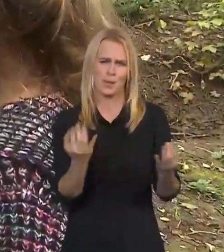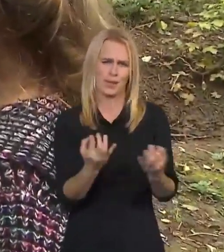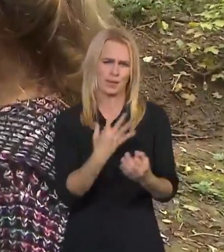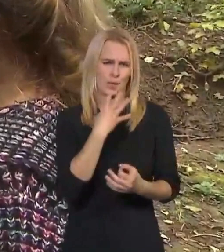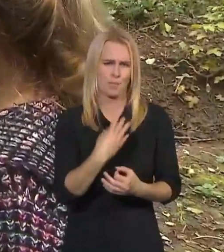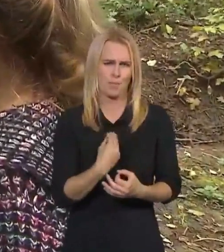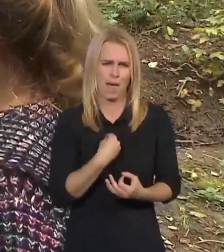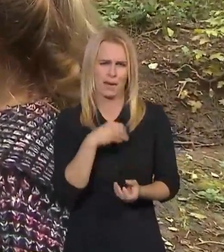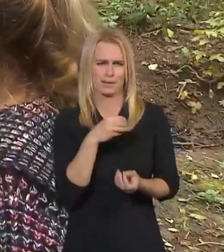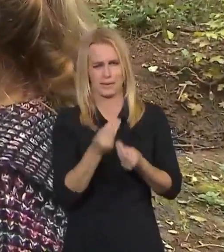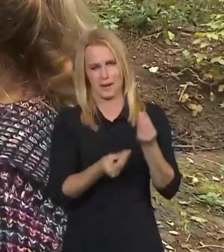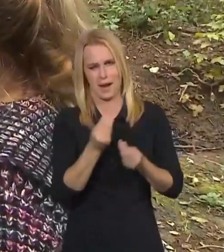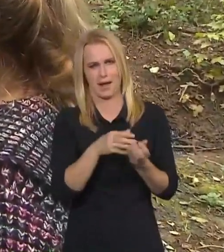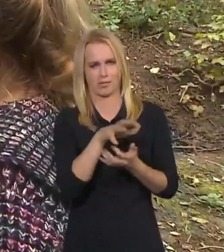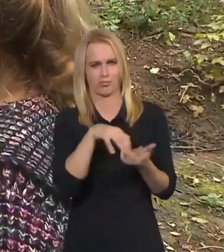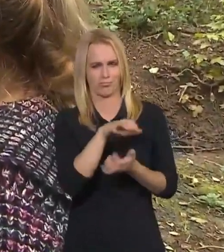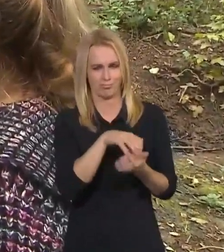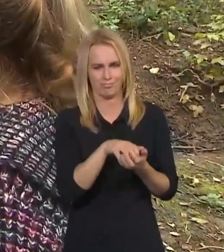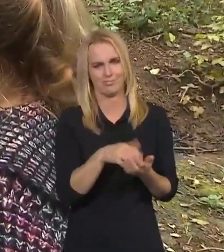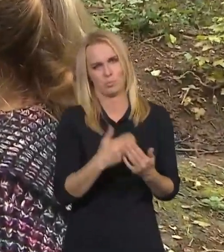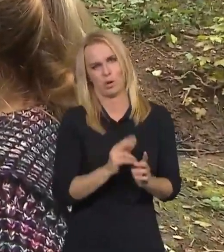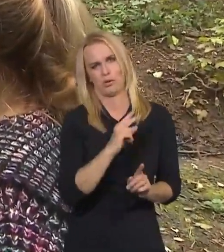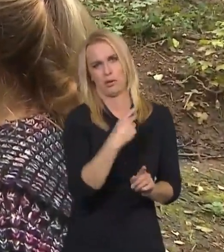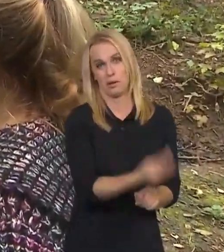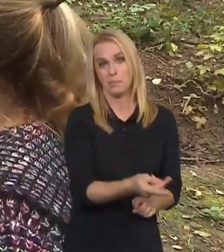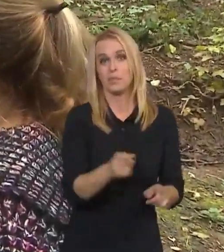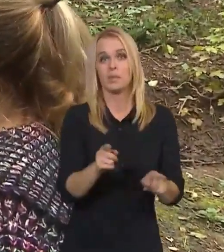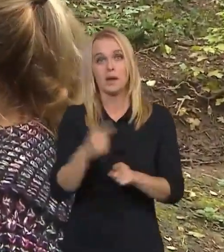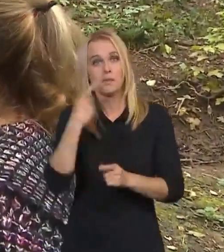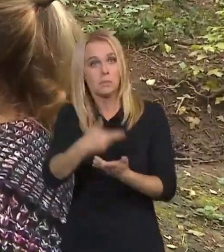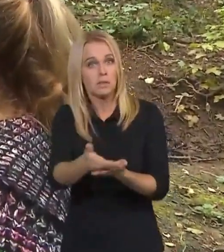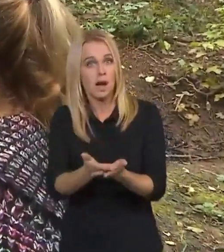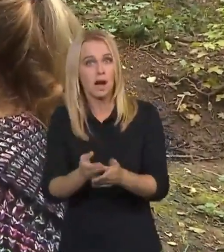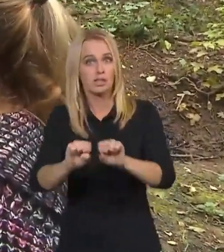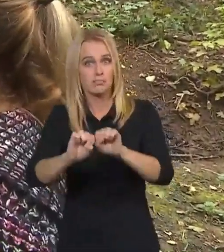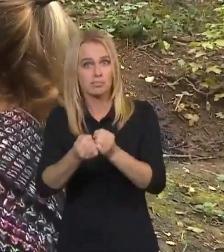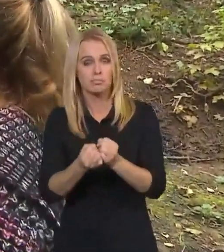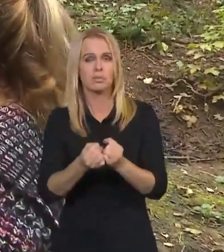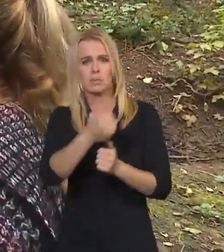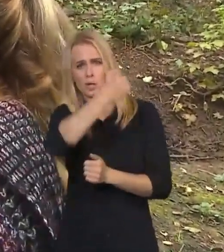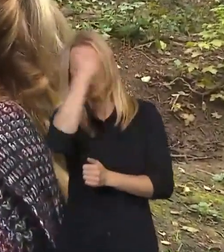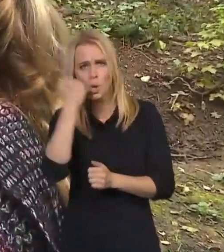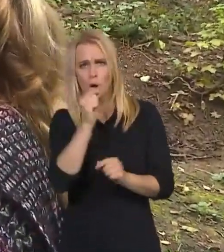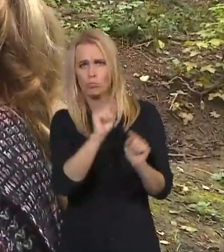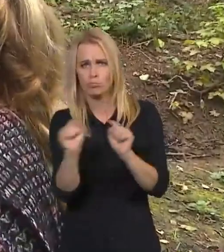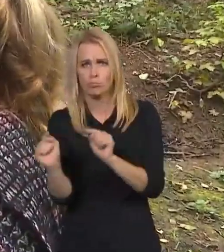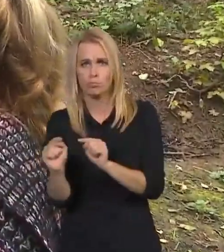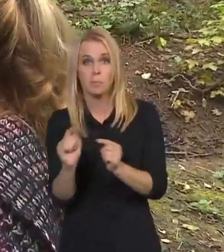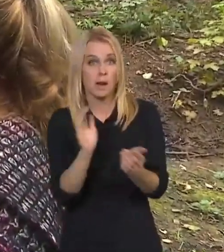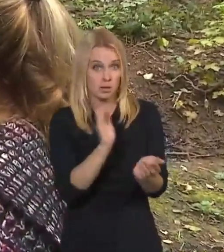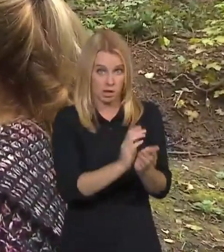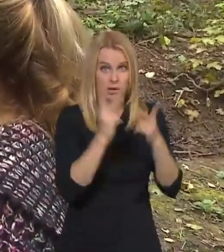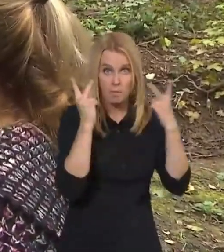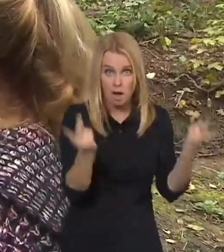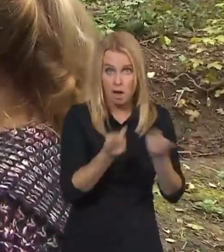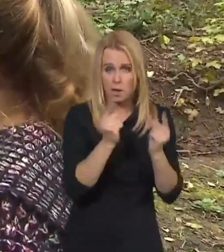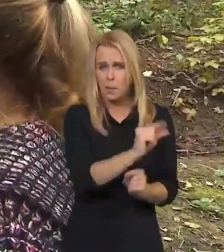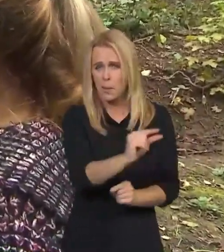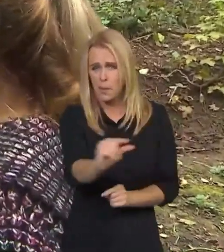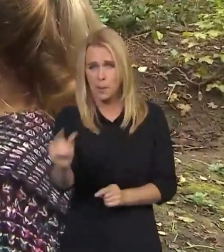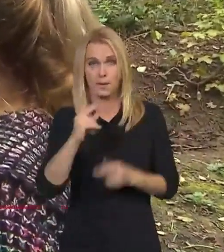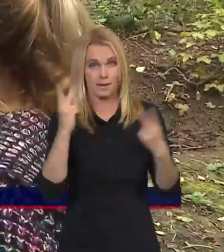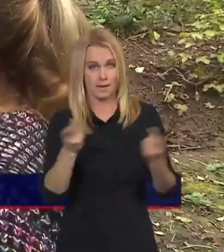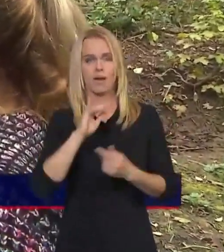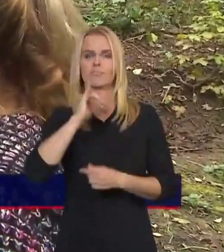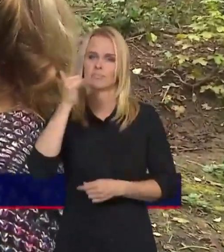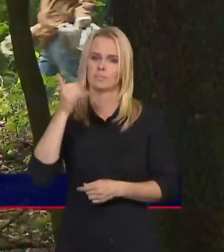si hral pes nějaký s tím. No a nějaký rozbitý talířek tady, malé kousky. Takže zatím je to taková tičerná práce, zatím malé kousky. Věci,